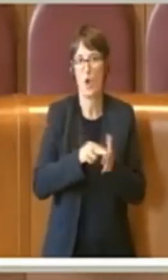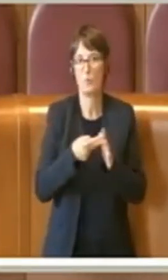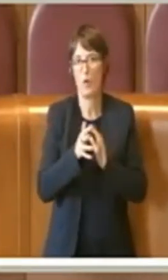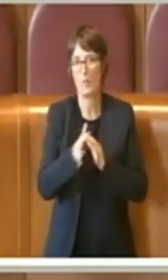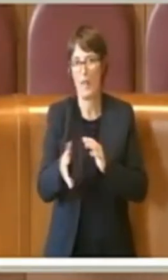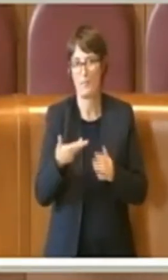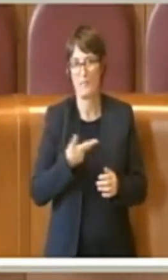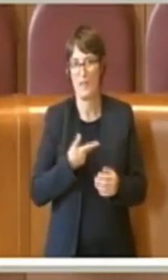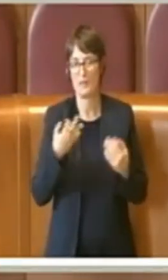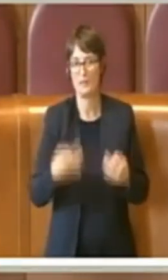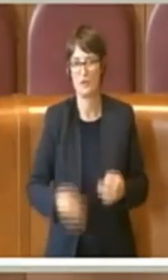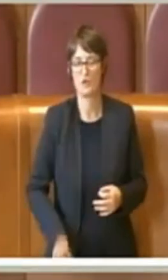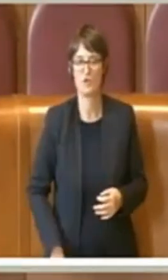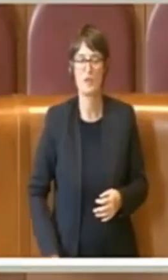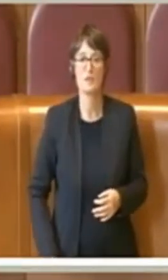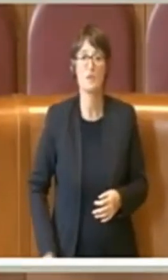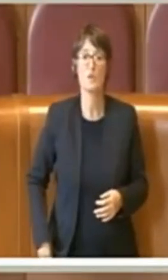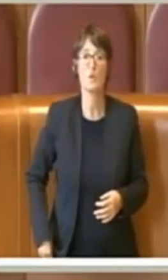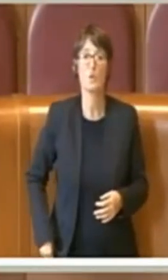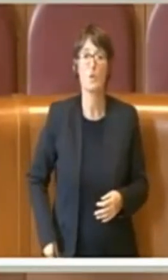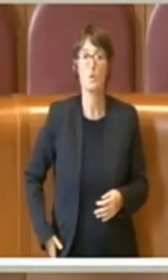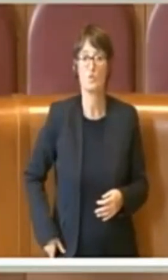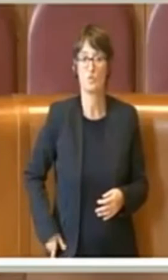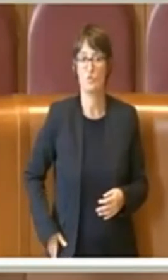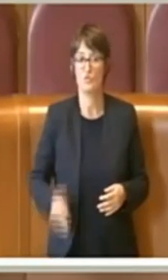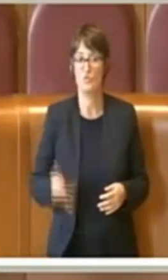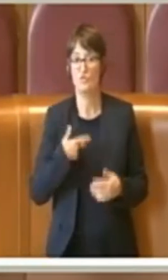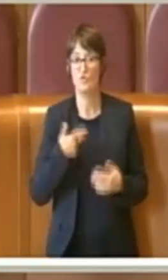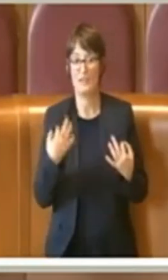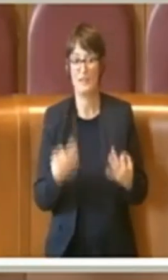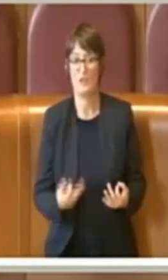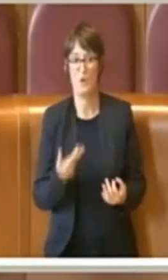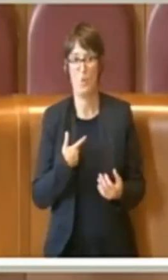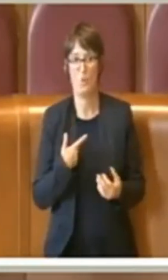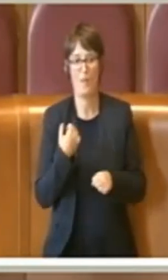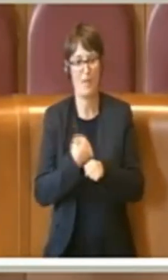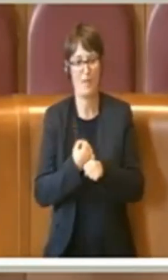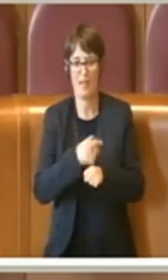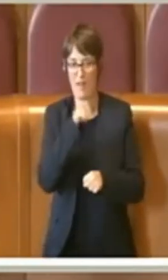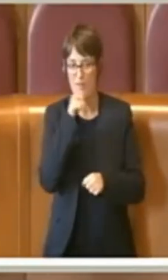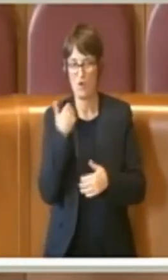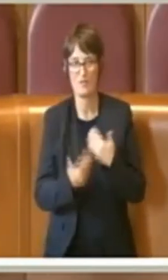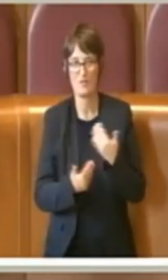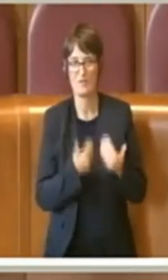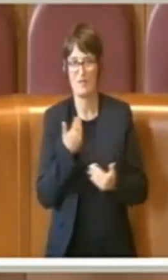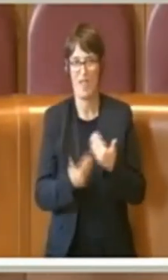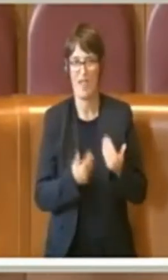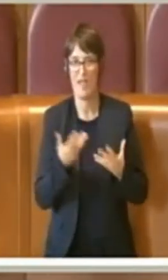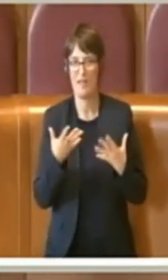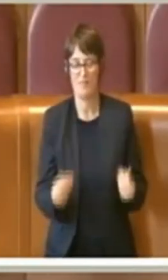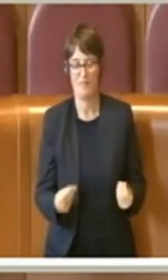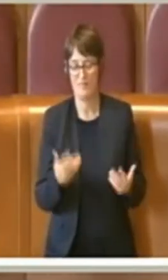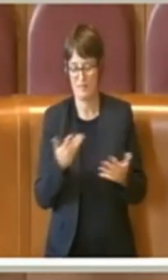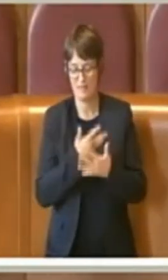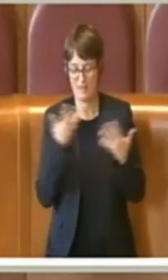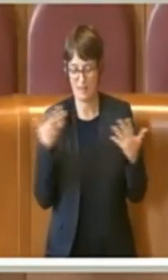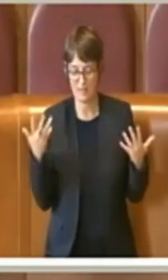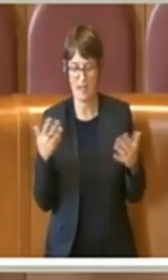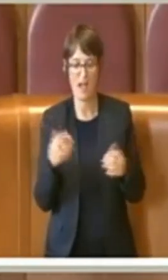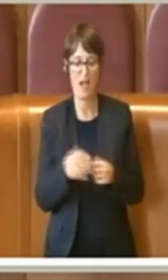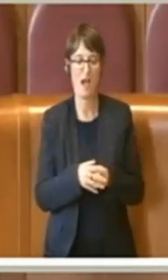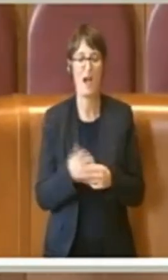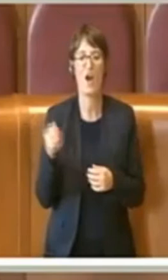siamo sicuri e siamo certi, anzi, condividiamo anche noi l'ovvia richiesta delle